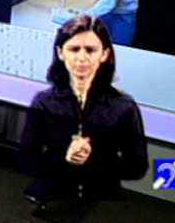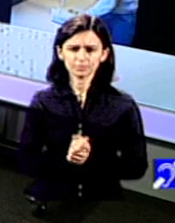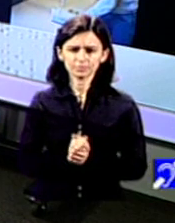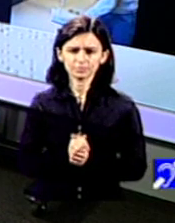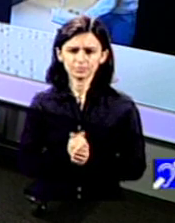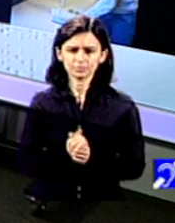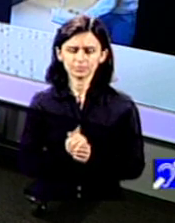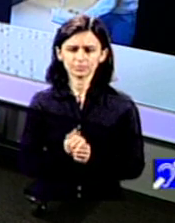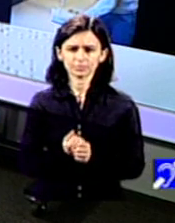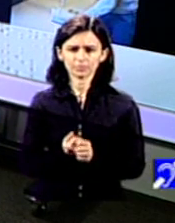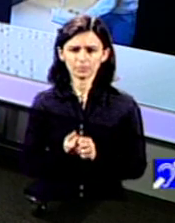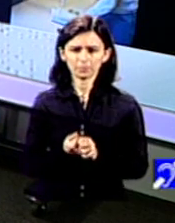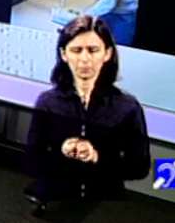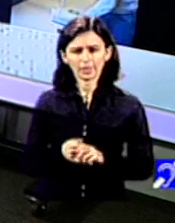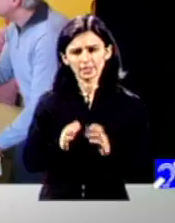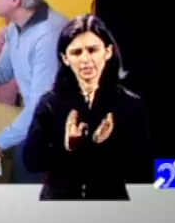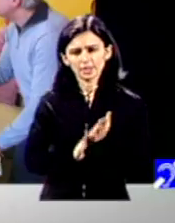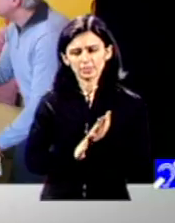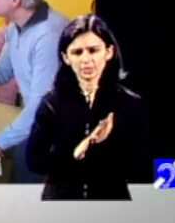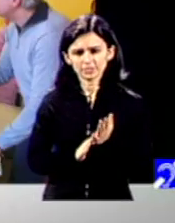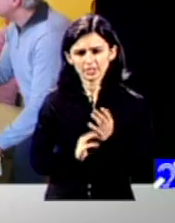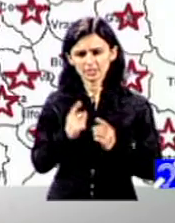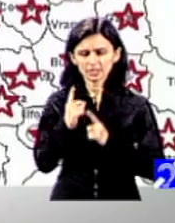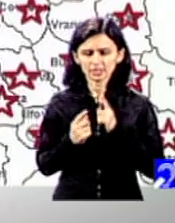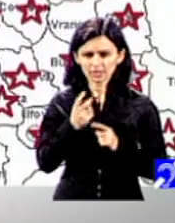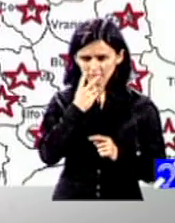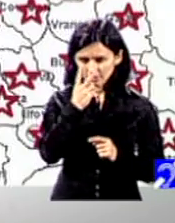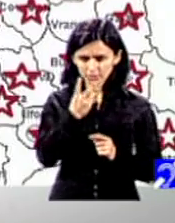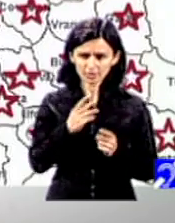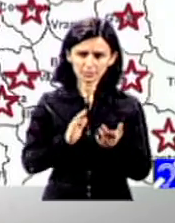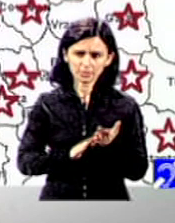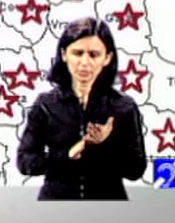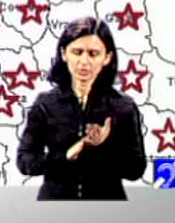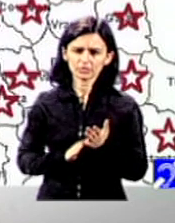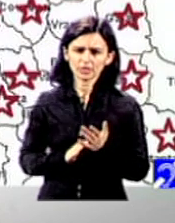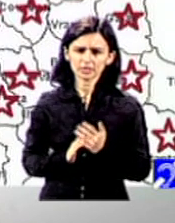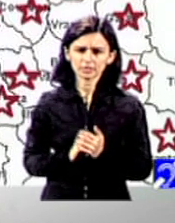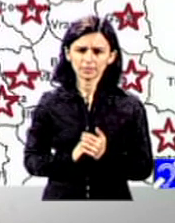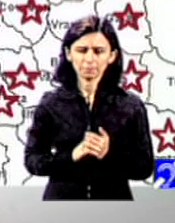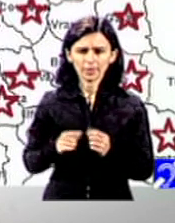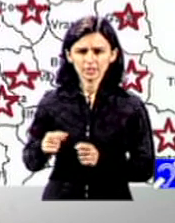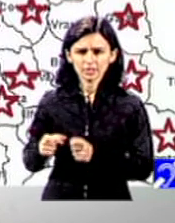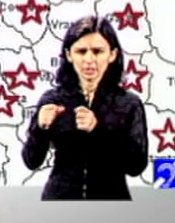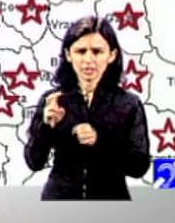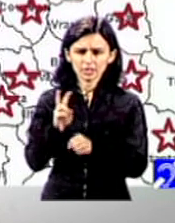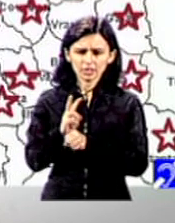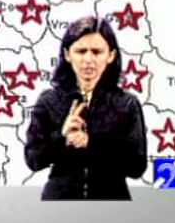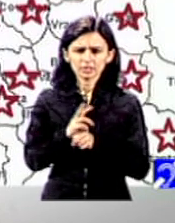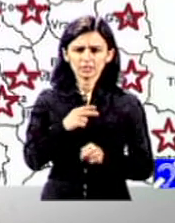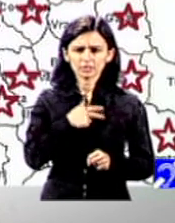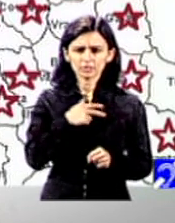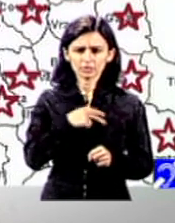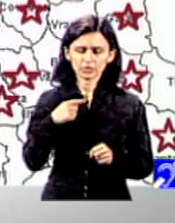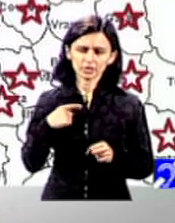că era voință, dar ca motivație, deci dacă stăm să ne uităm la motivație, practic, DGSPC-urile sunt în situația